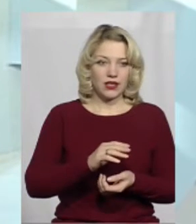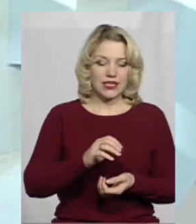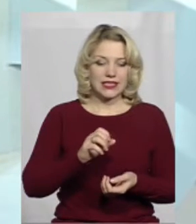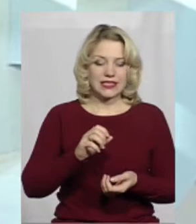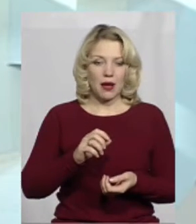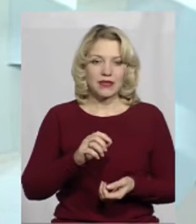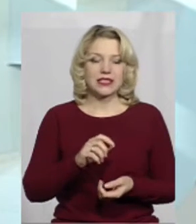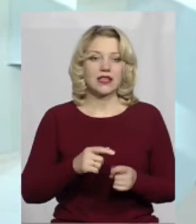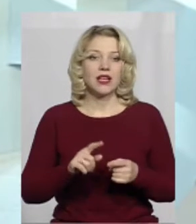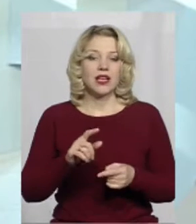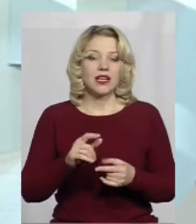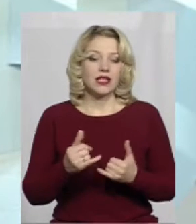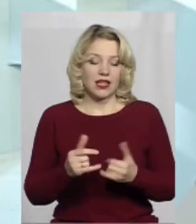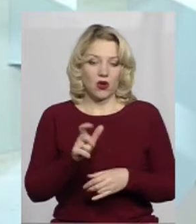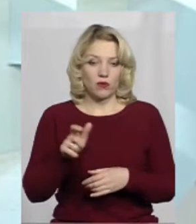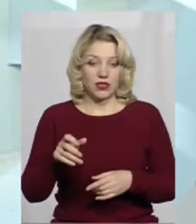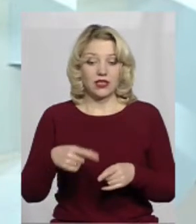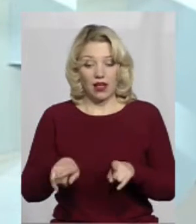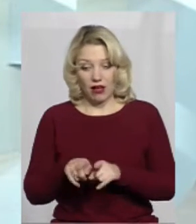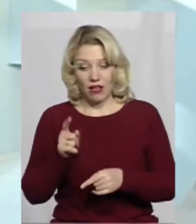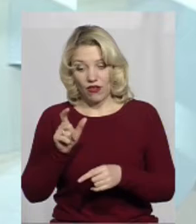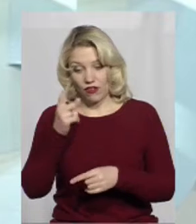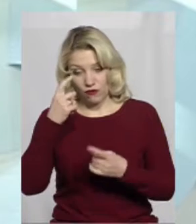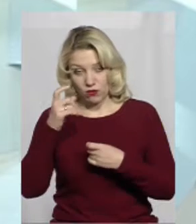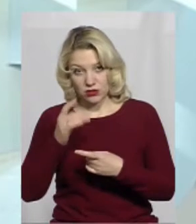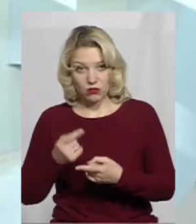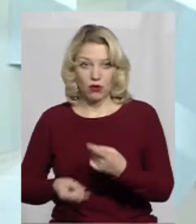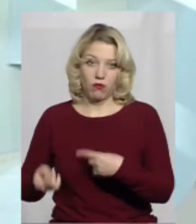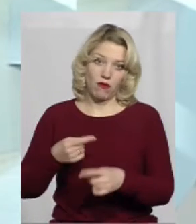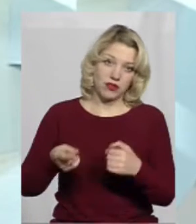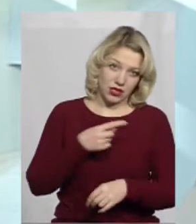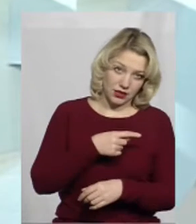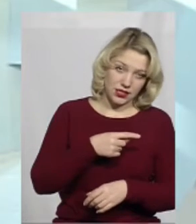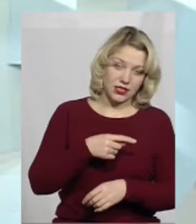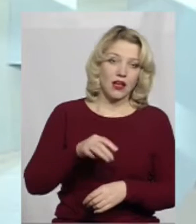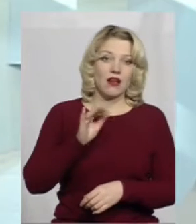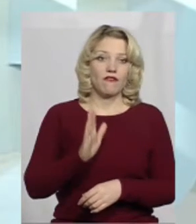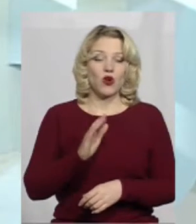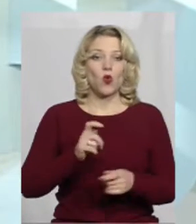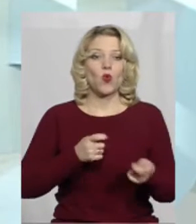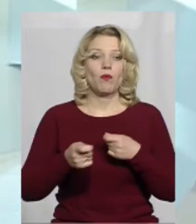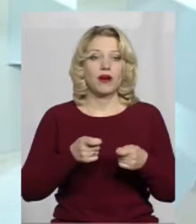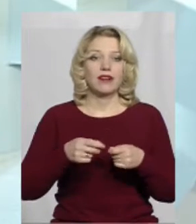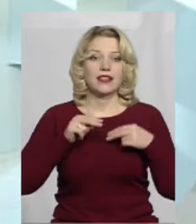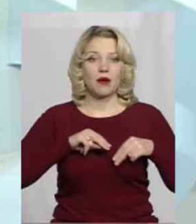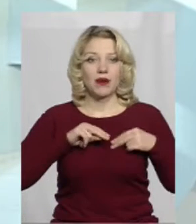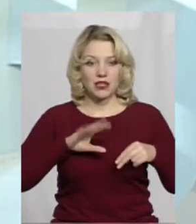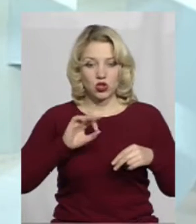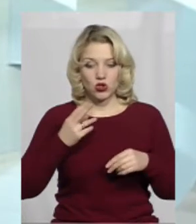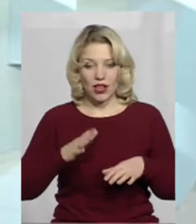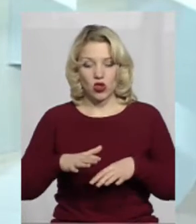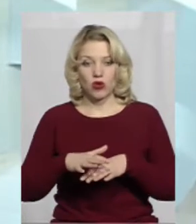Відповідна інформація буде повертатися до управління соціального захисту населення, місцевого управління,